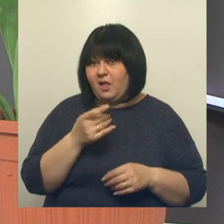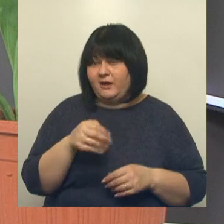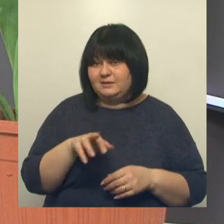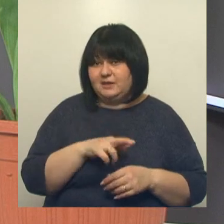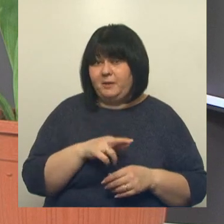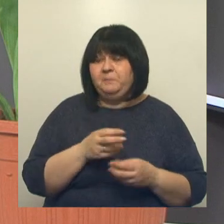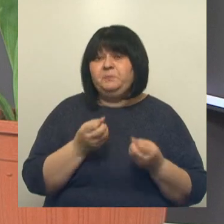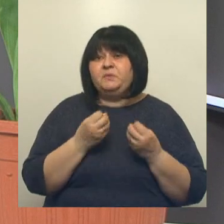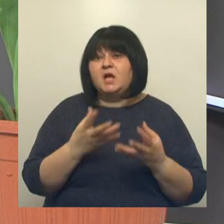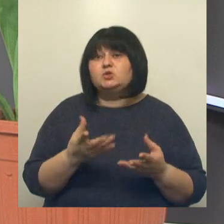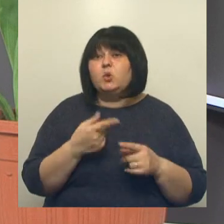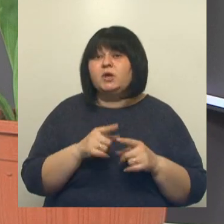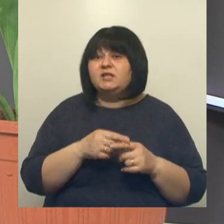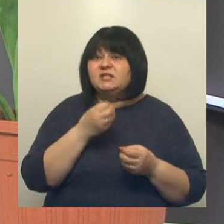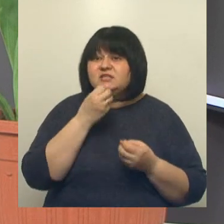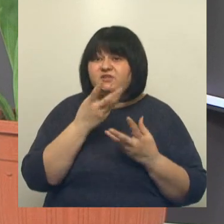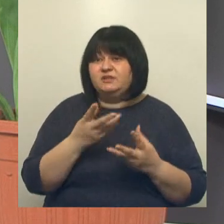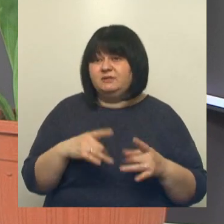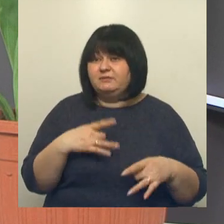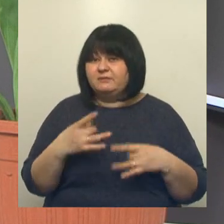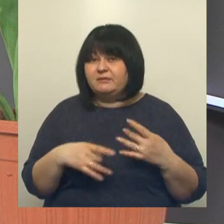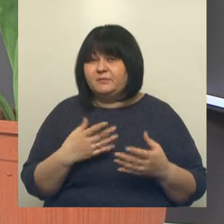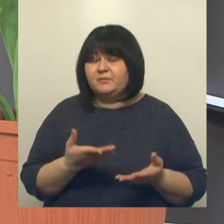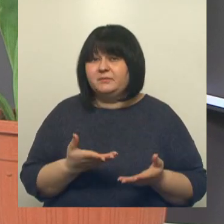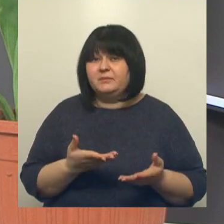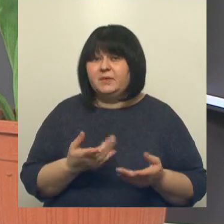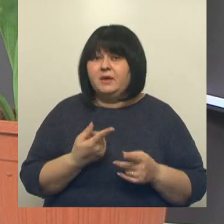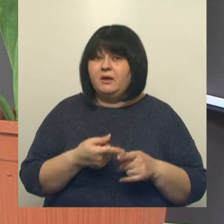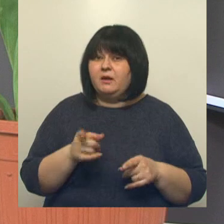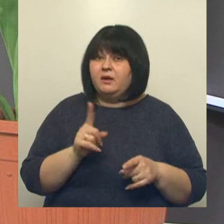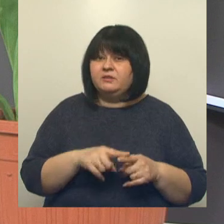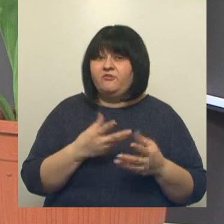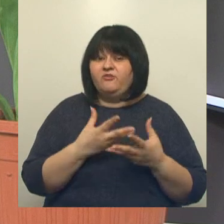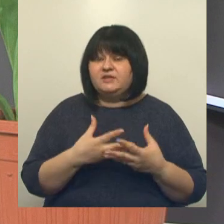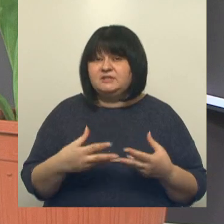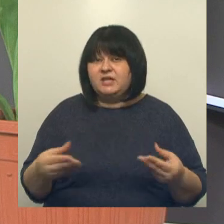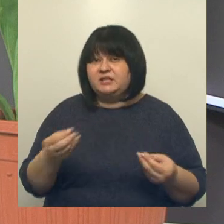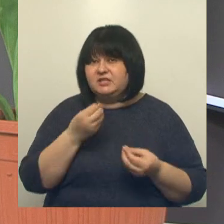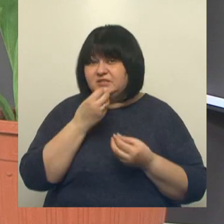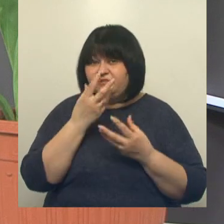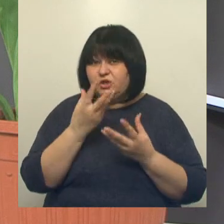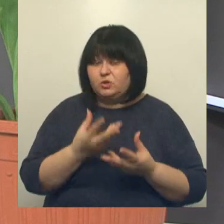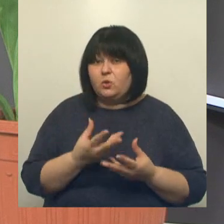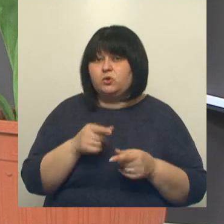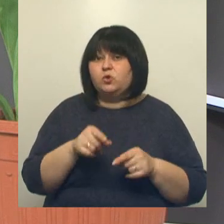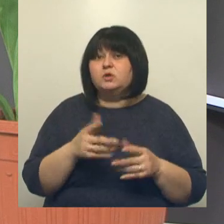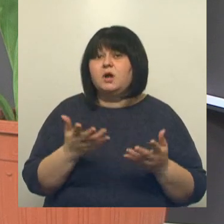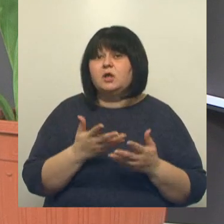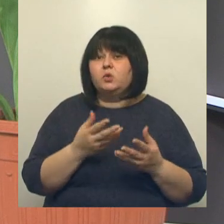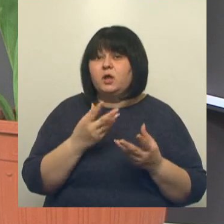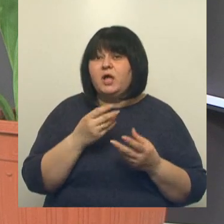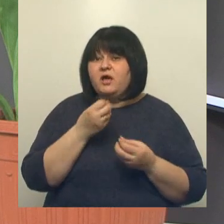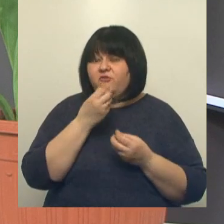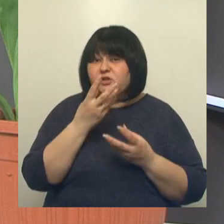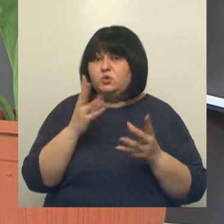Насколько вообще эти цветы прихотливы? Ну, это весенний цветок эфемероид. Тот, который отцветает